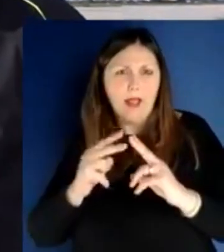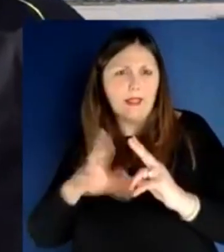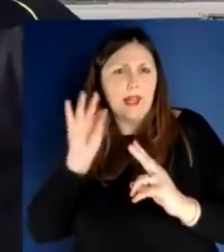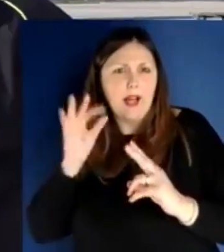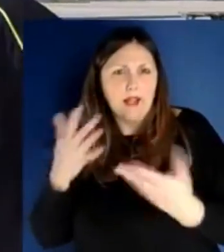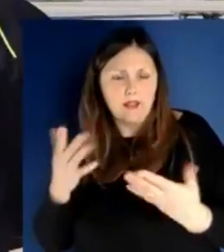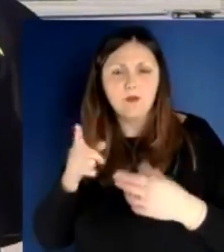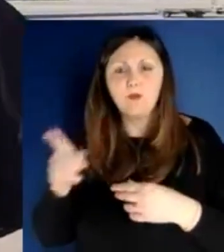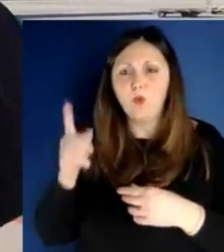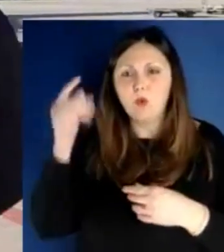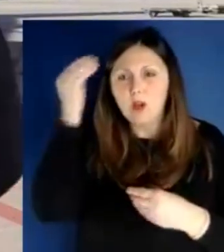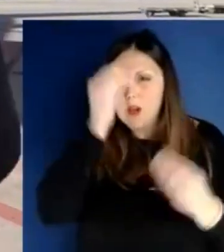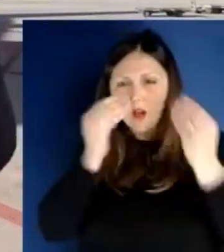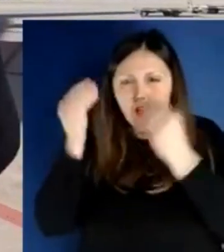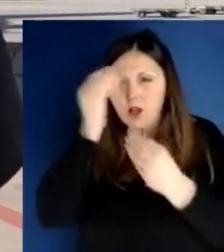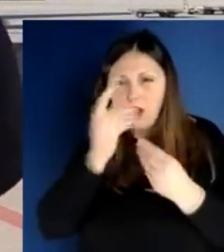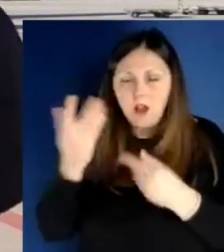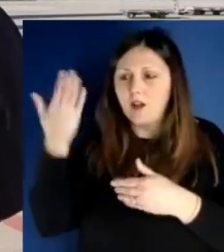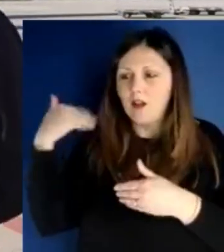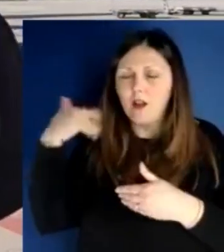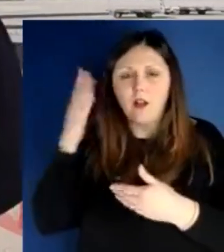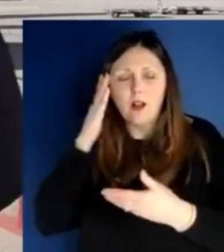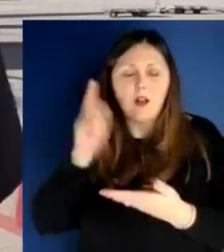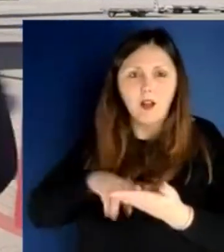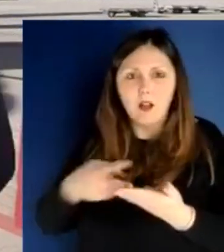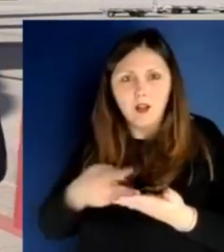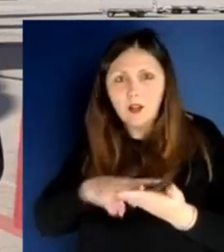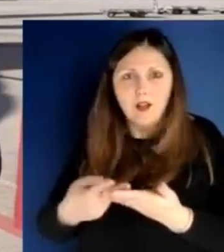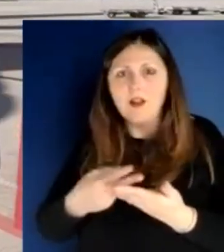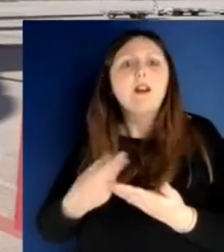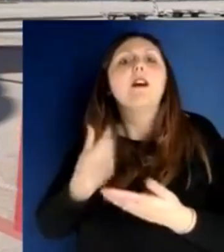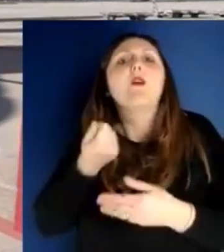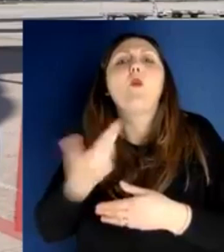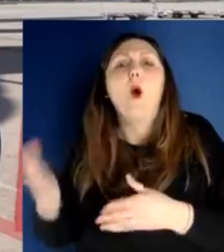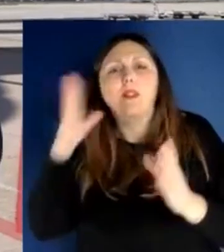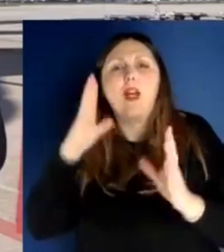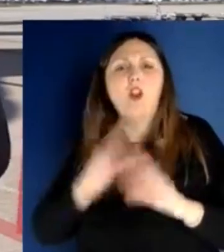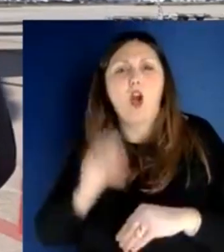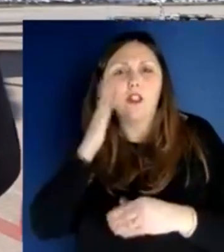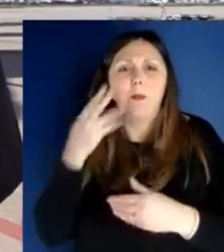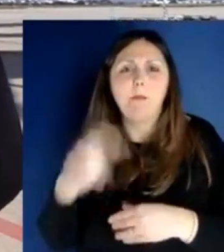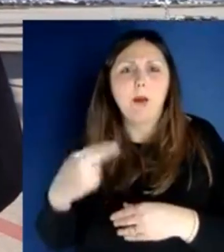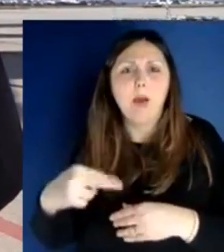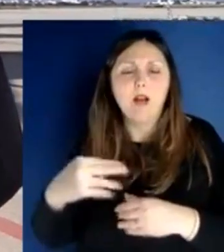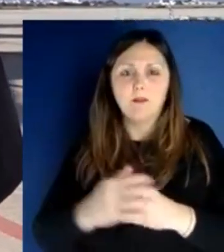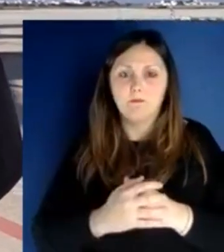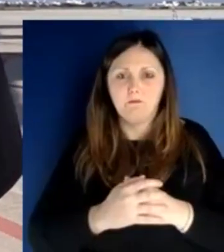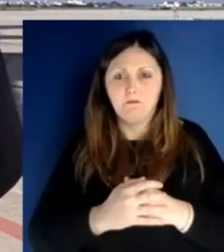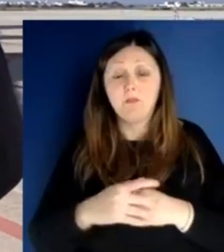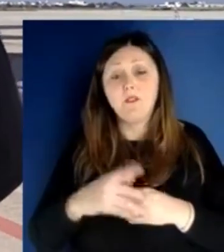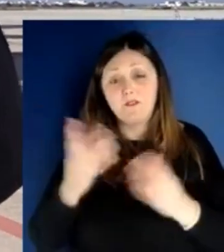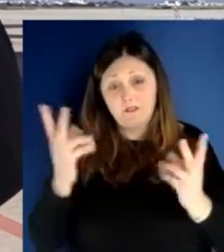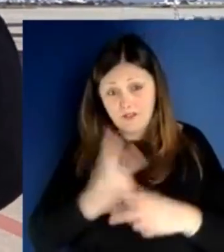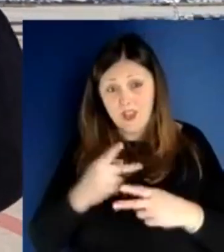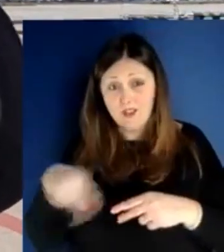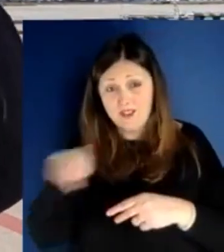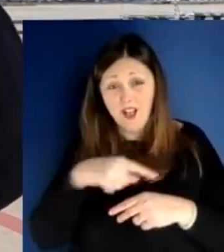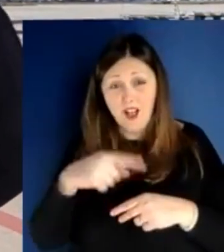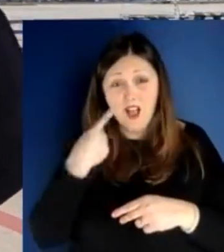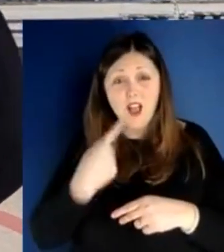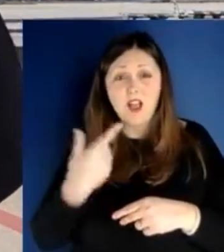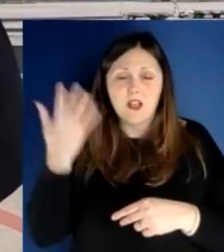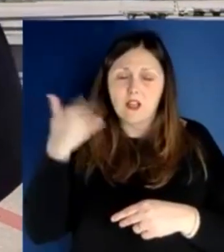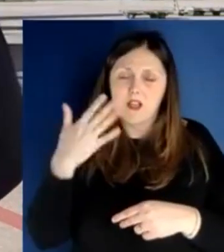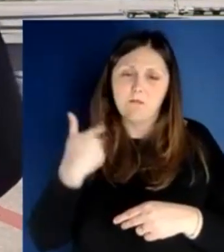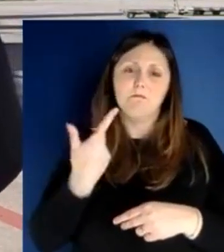insulti perché i nostri ragazzi erano senza dpi, tutti hanno cercato in qualche modo